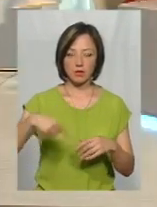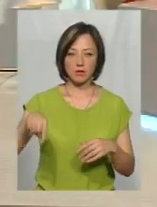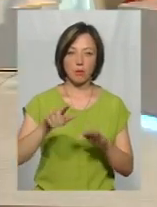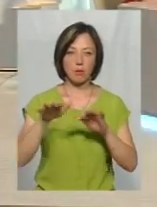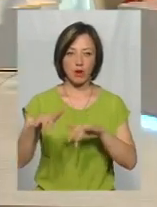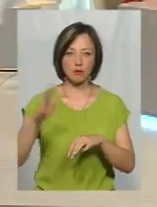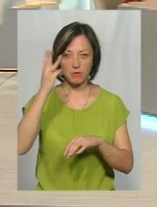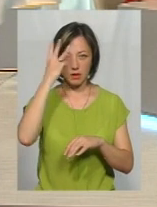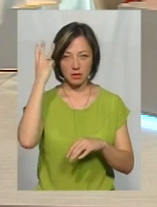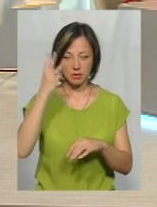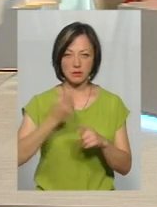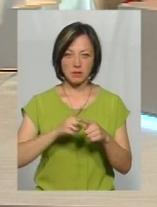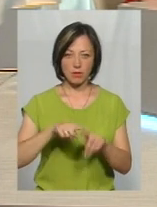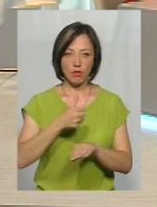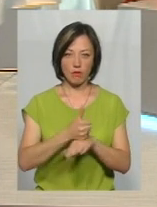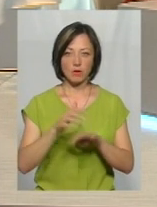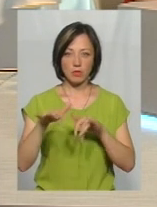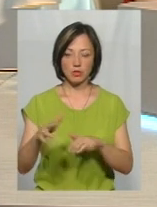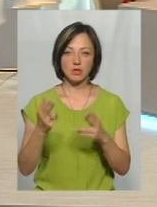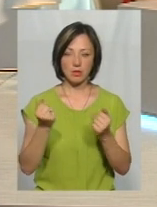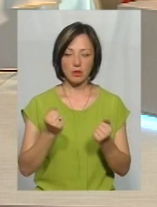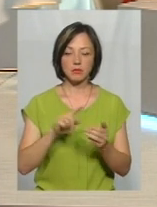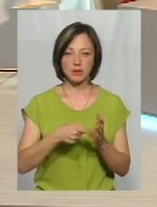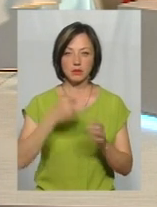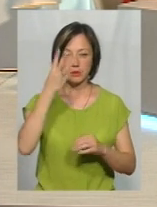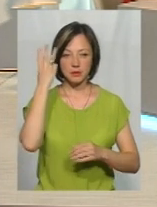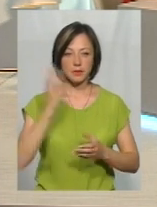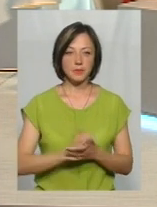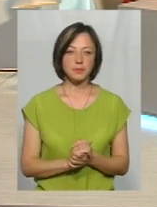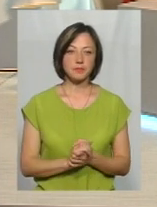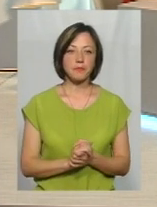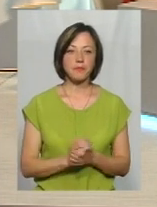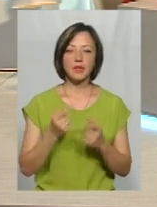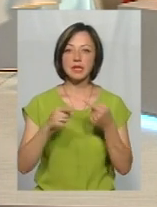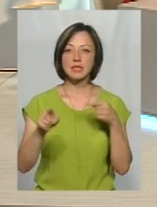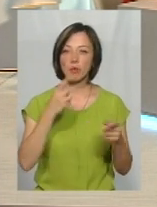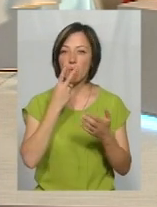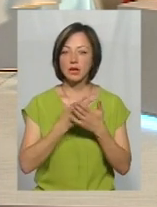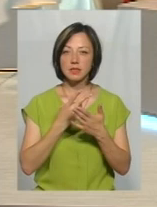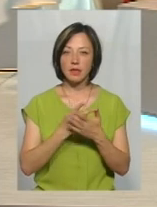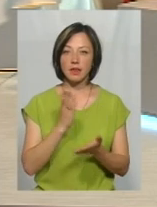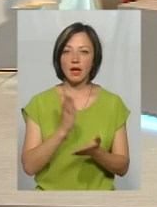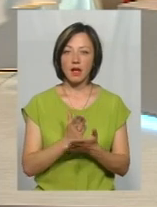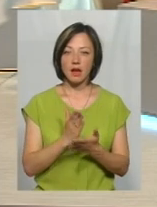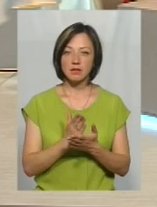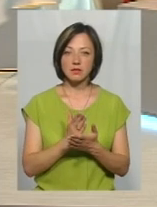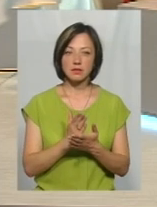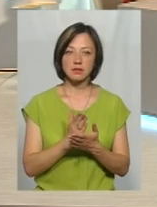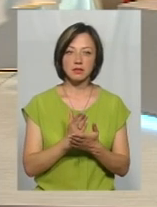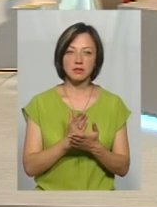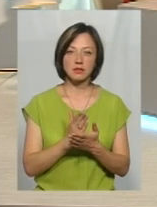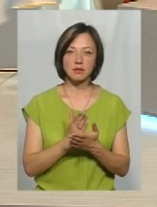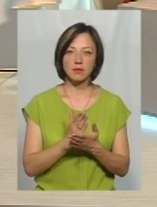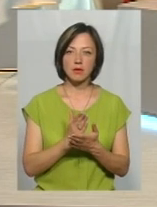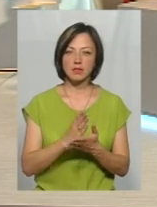беремо... Ви говорите про головний пляж у Хмельницькому? Місто Хмельницьк, абсолютно правильно. Різняться показники і наявності коліфагів, і різняться